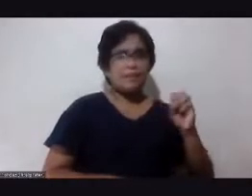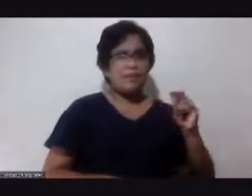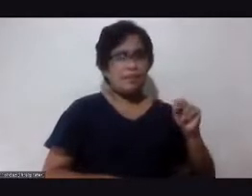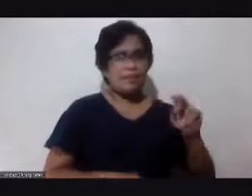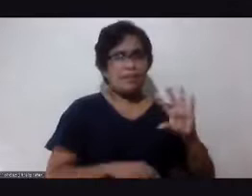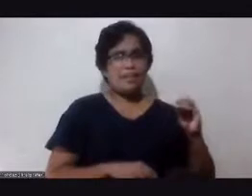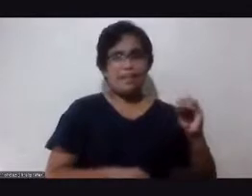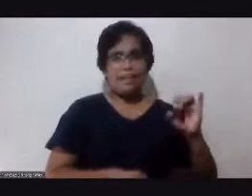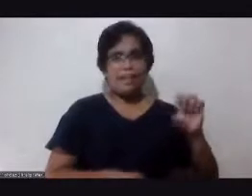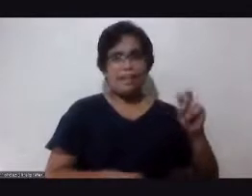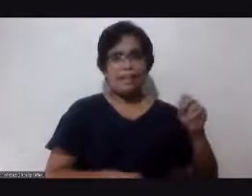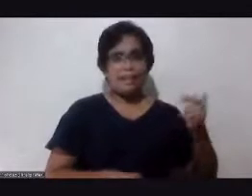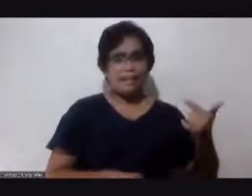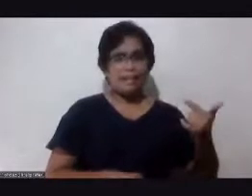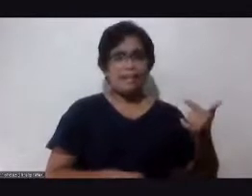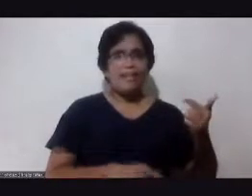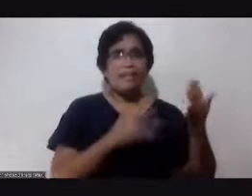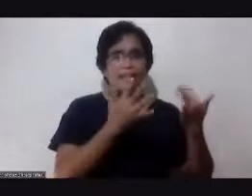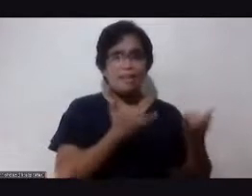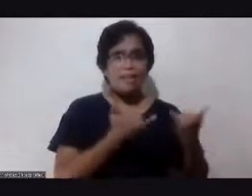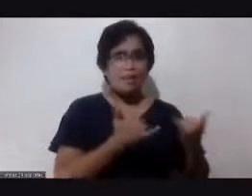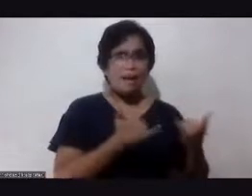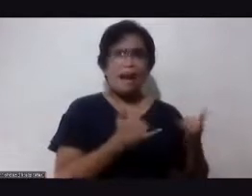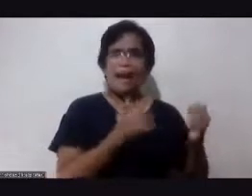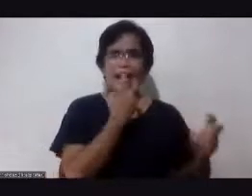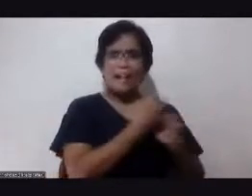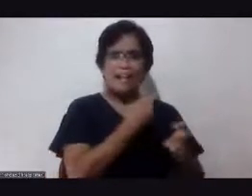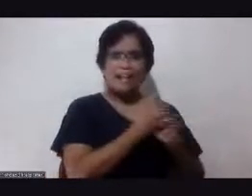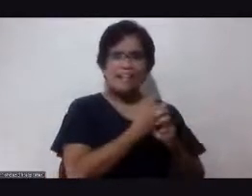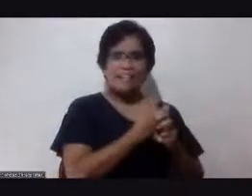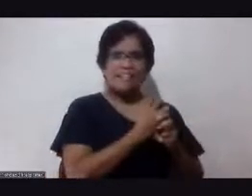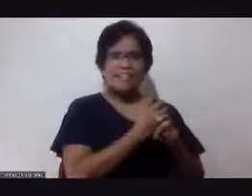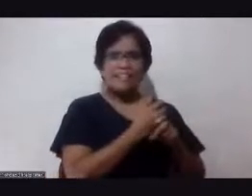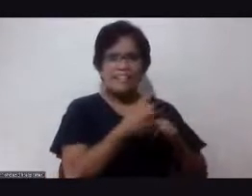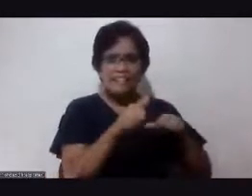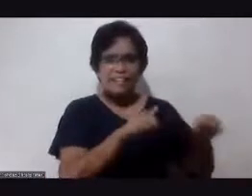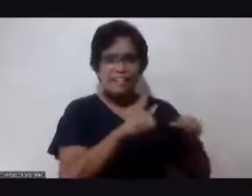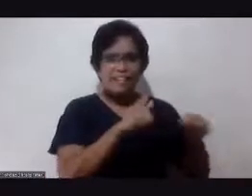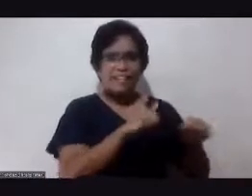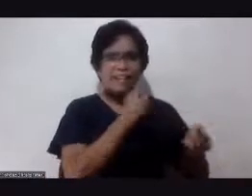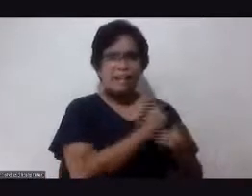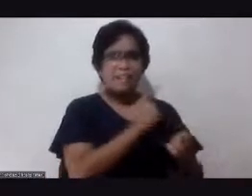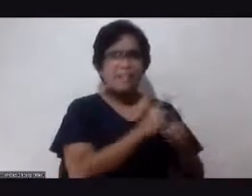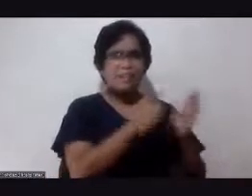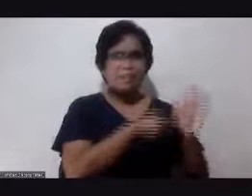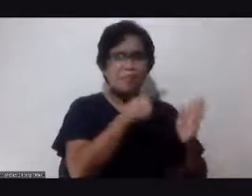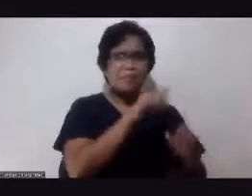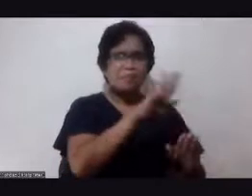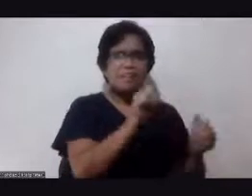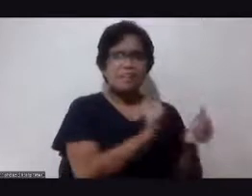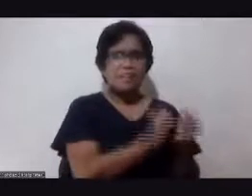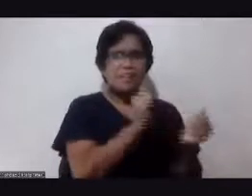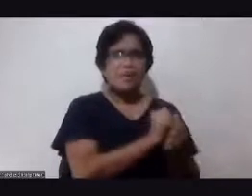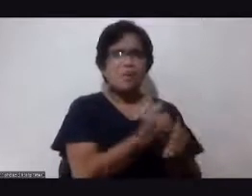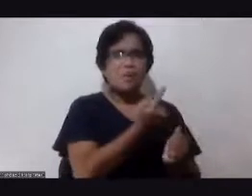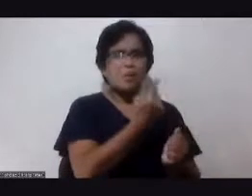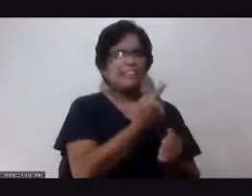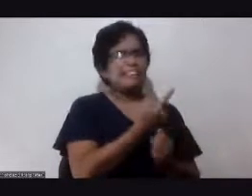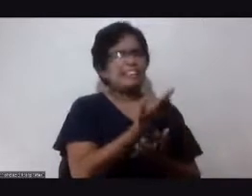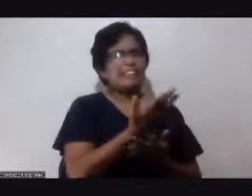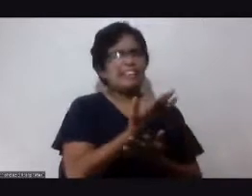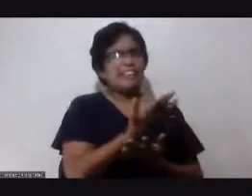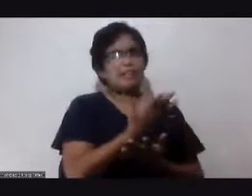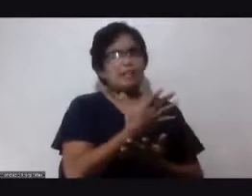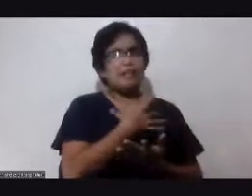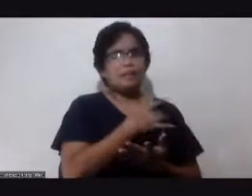mahirap kumilos ng tama. Minsan, ang kasama mo ay mahilig kumain sa fast food. Willpower po para umiwas.